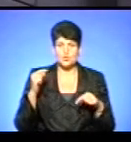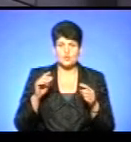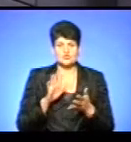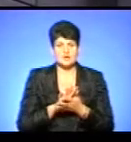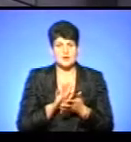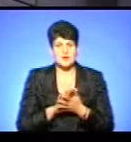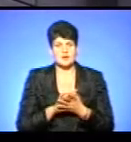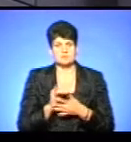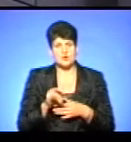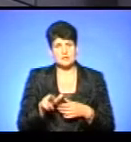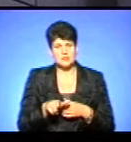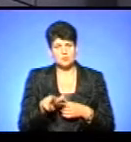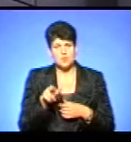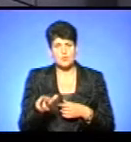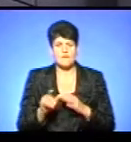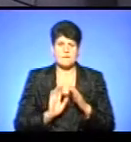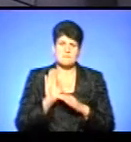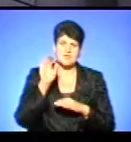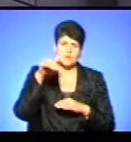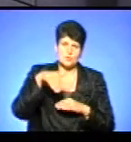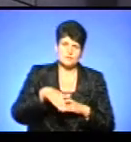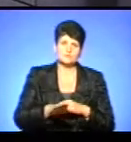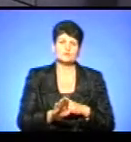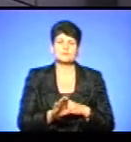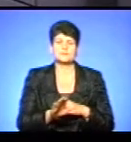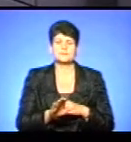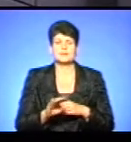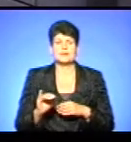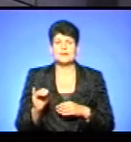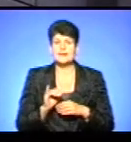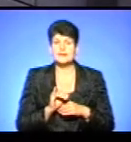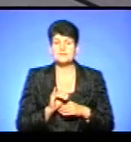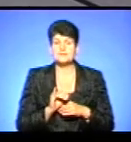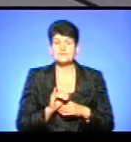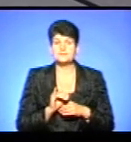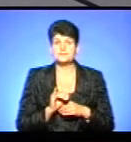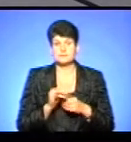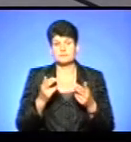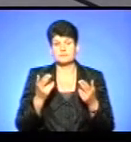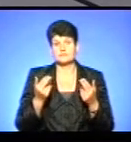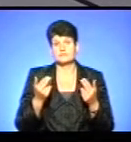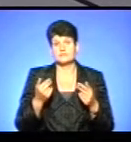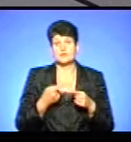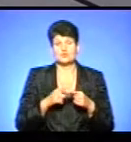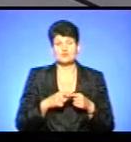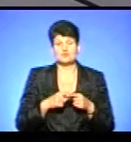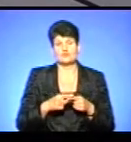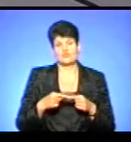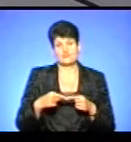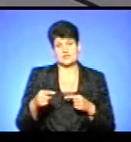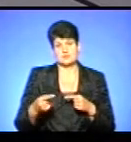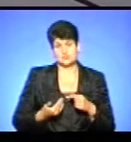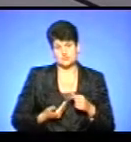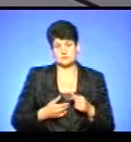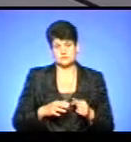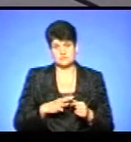погана дорога, високі підйоми, спуски. І так, він цю цю вістинь прожив, і